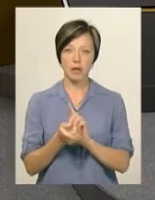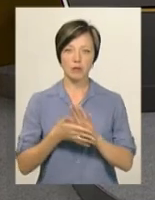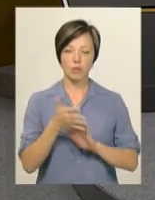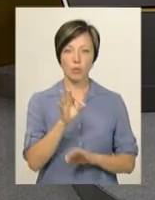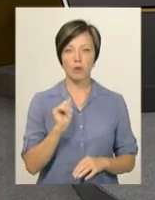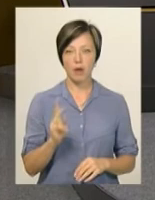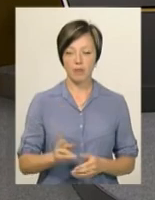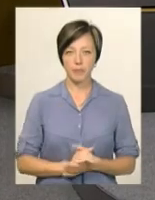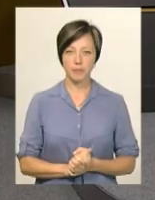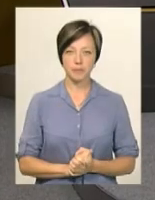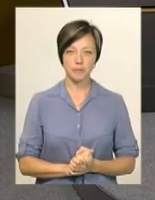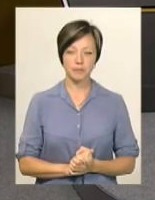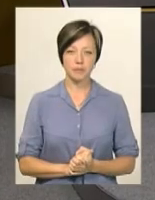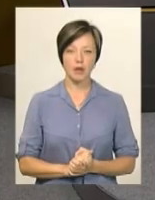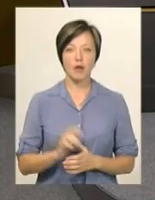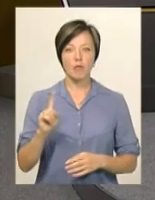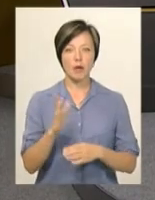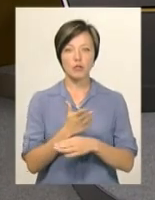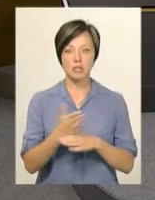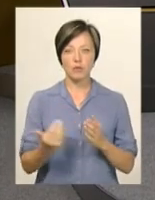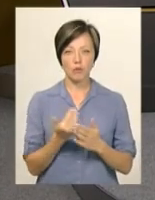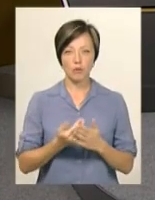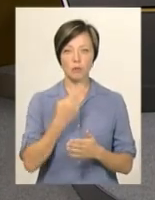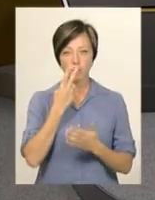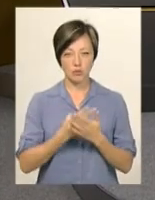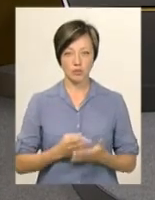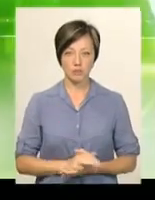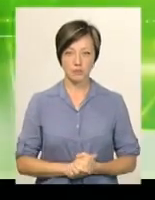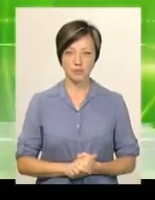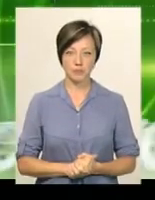мову Ольга Рибак. У першій частині випуску ви почуєте.